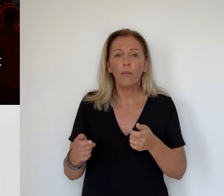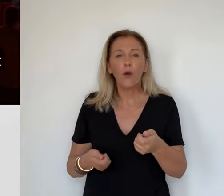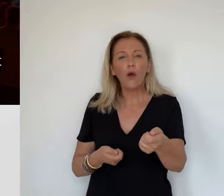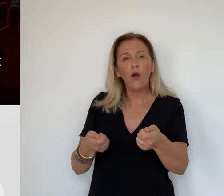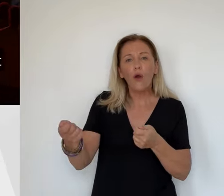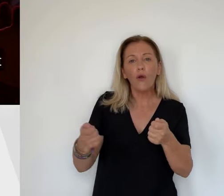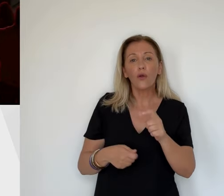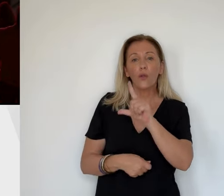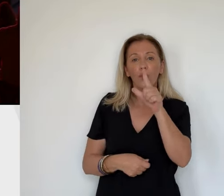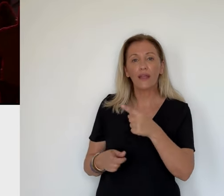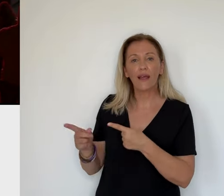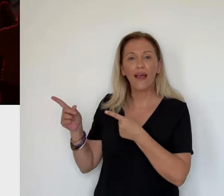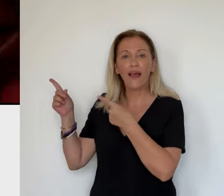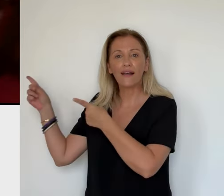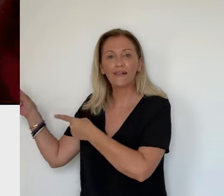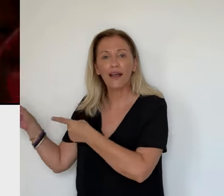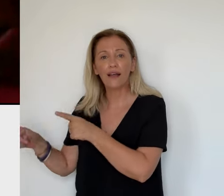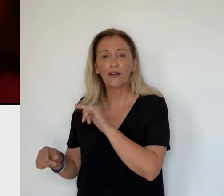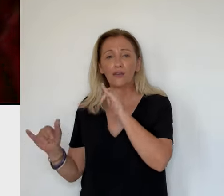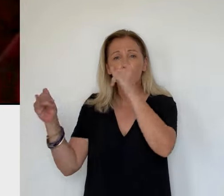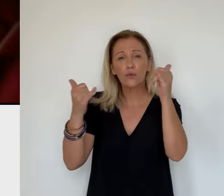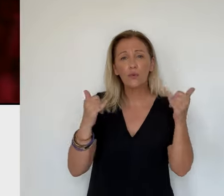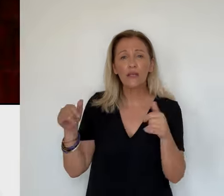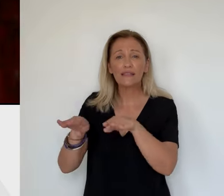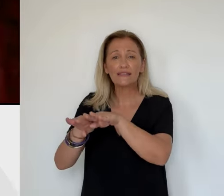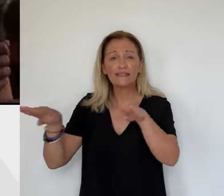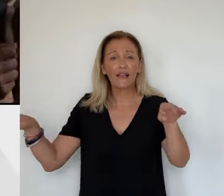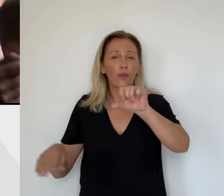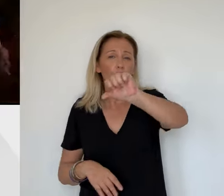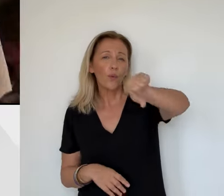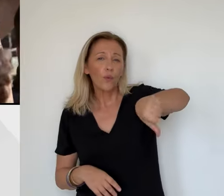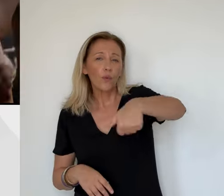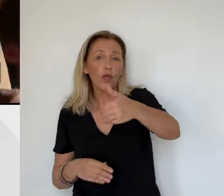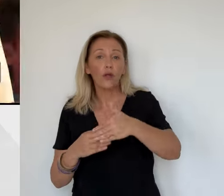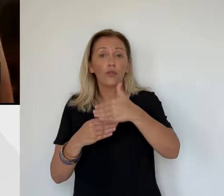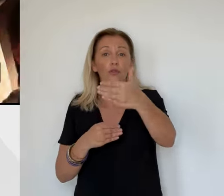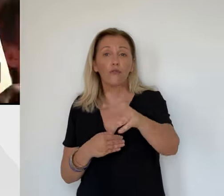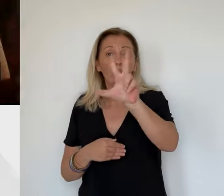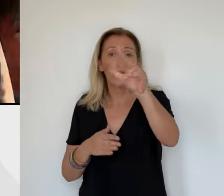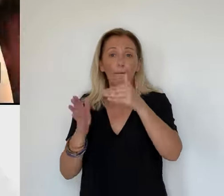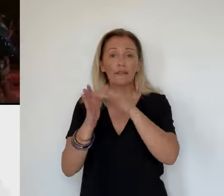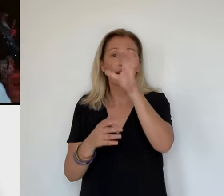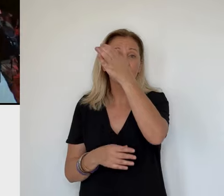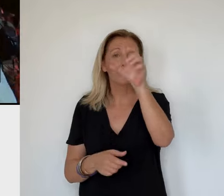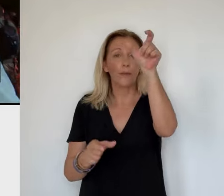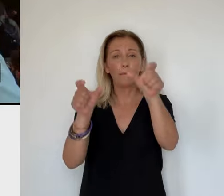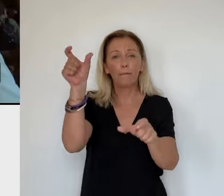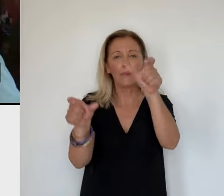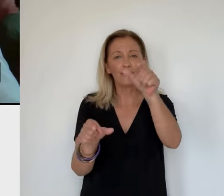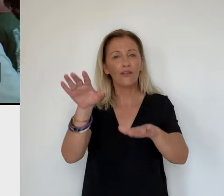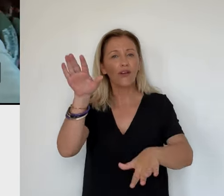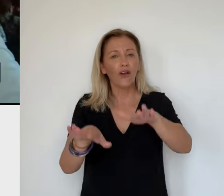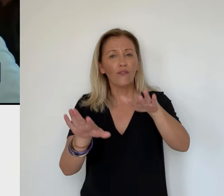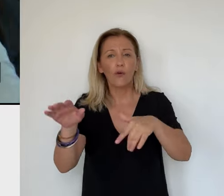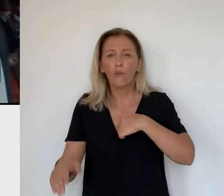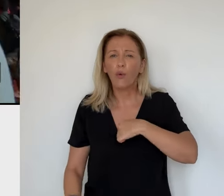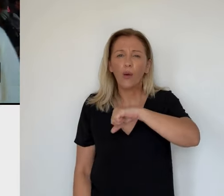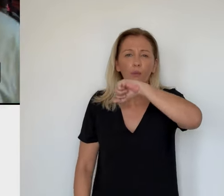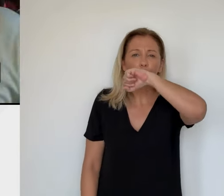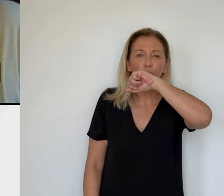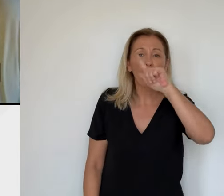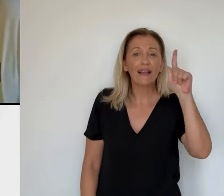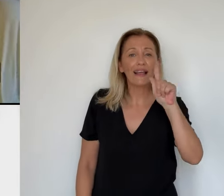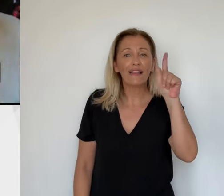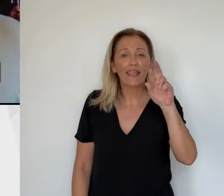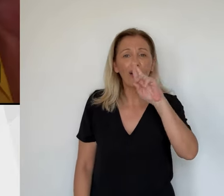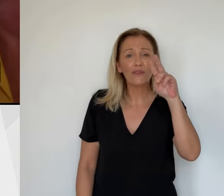heure devant une foule de près de 3500 festivaliers. Je suis fan de Gaïpa Roussel. Savoie, Savoie, qu'est-ce que vous voulez ?